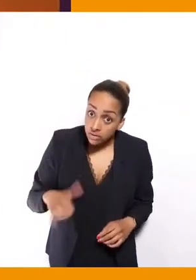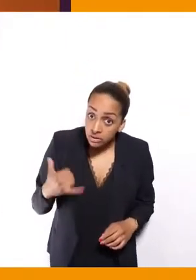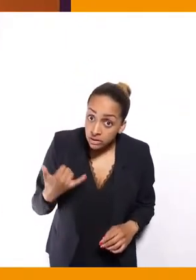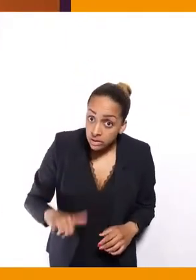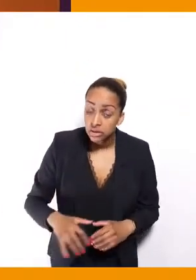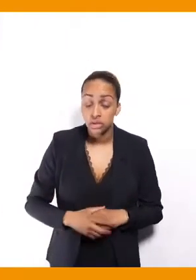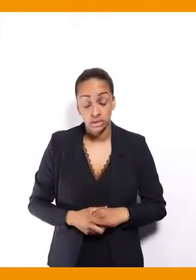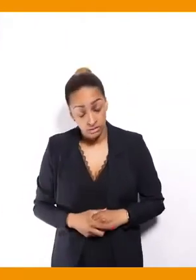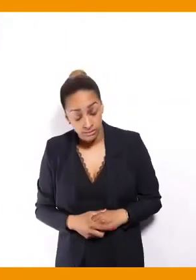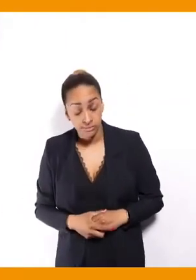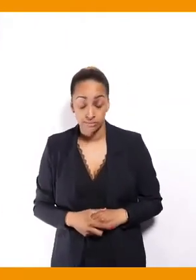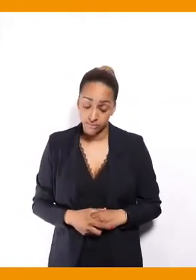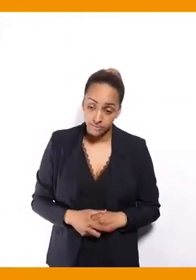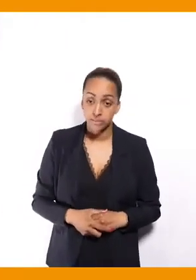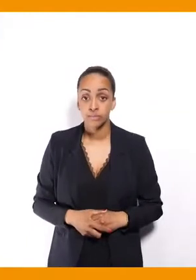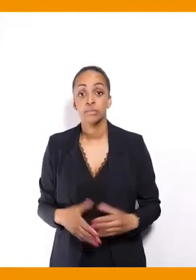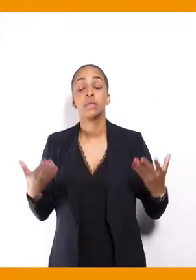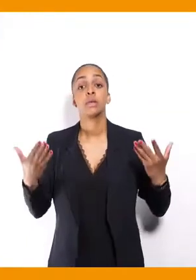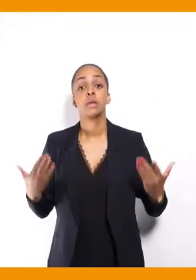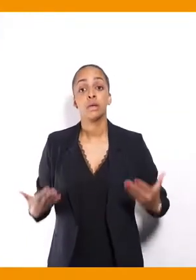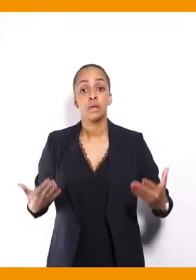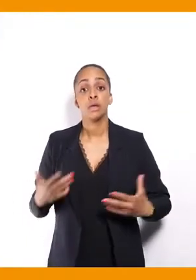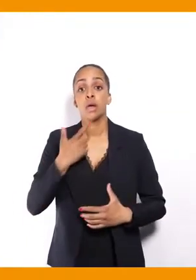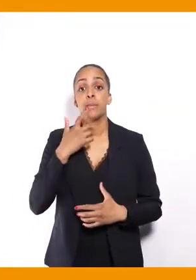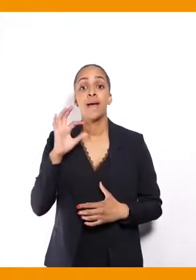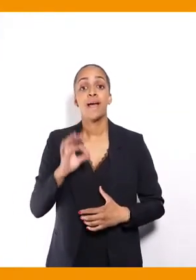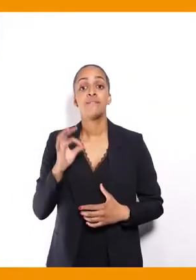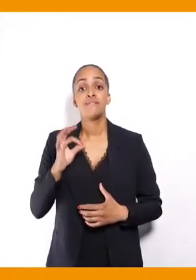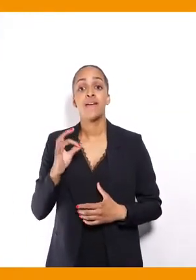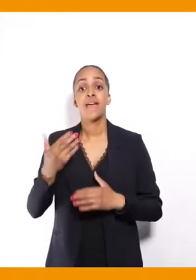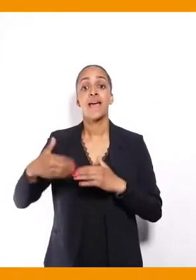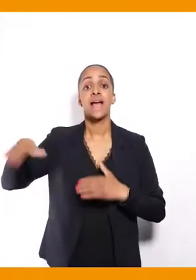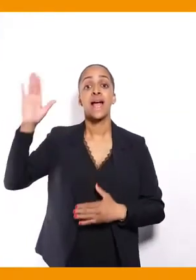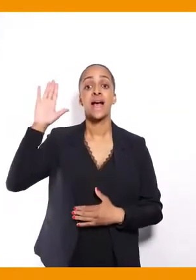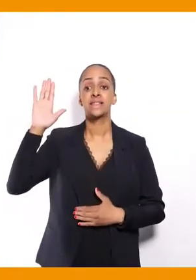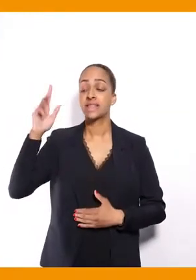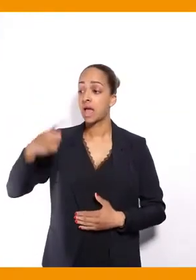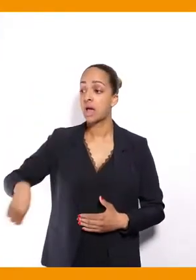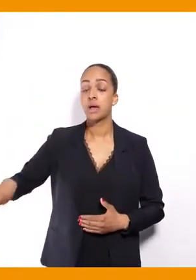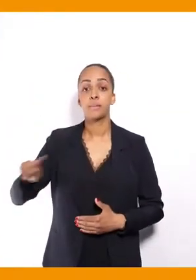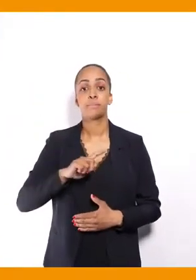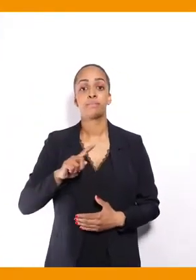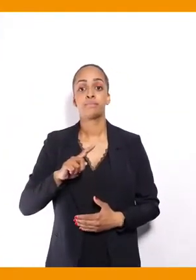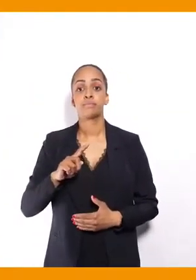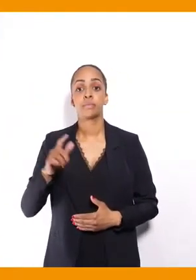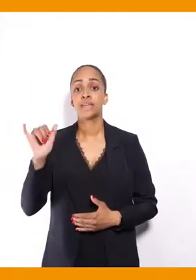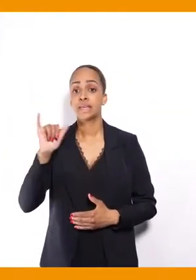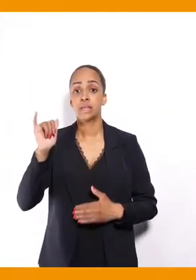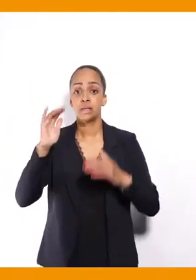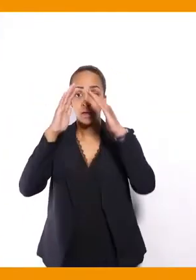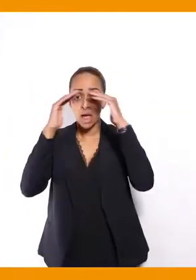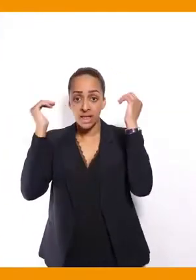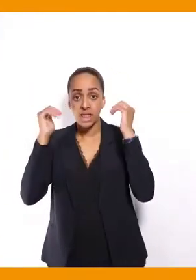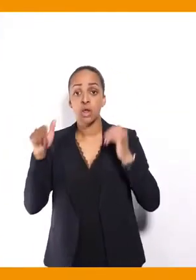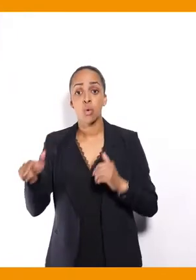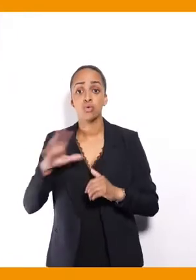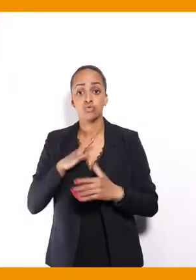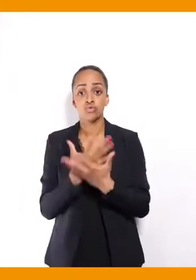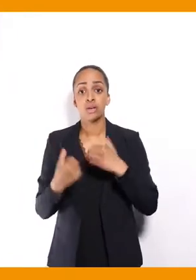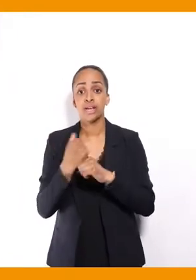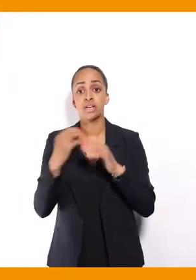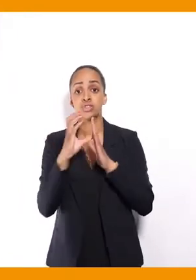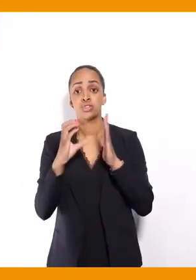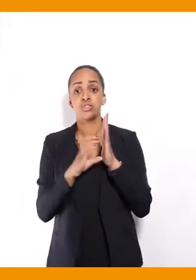informations des candidats sur leur propre accessibilité, nous avons appairé, donc, une candidate, à Médalgo, qui a diffusé une charte de l